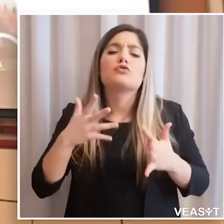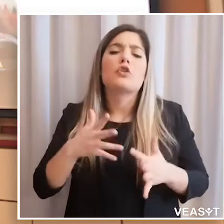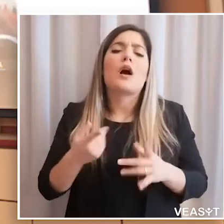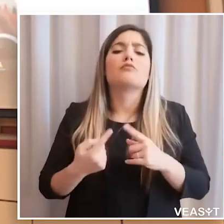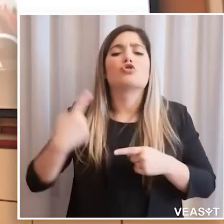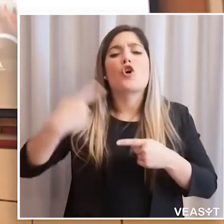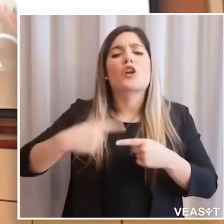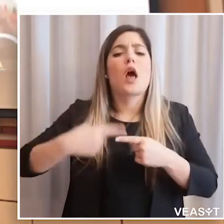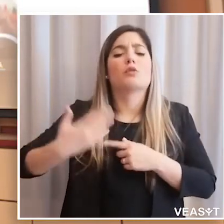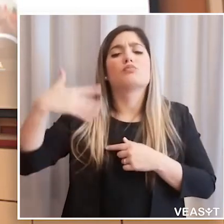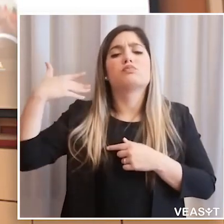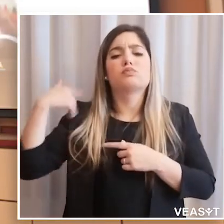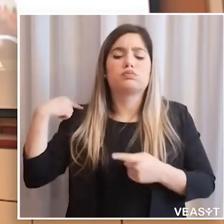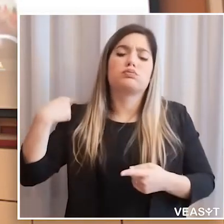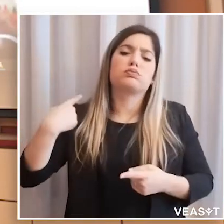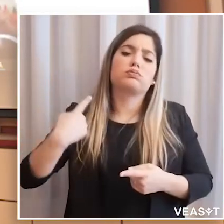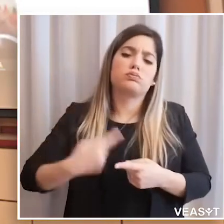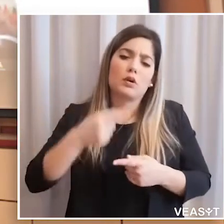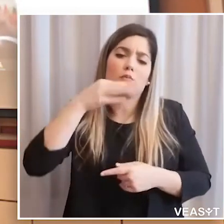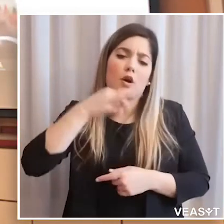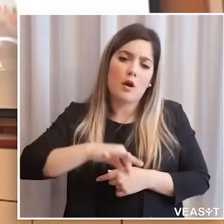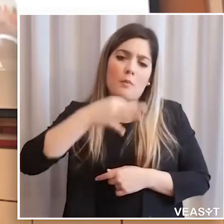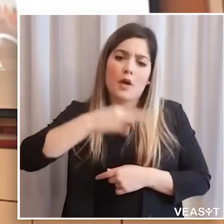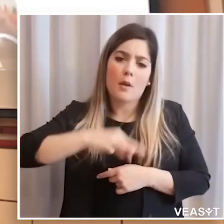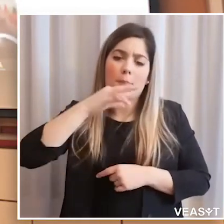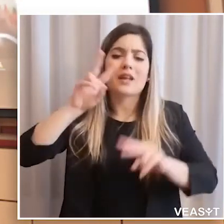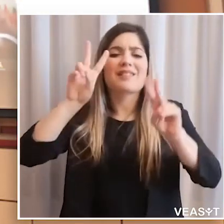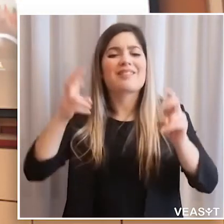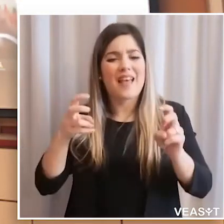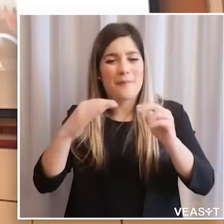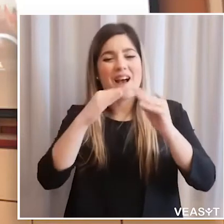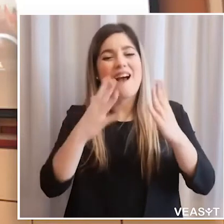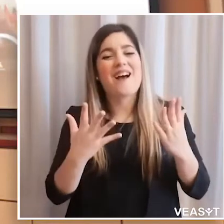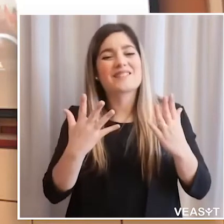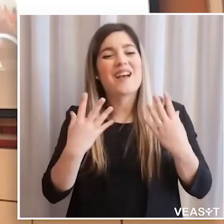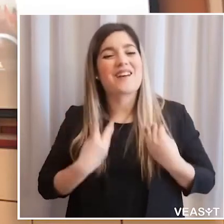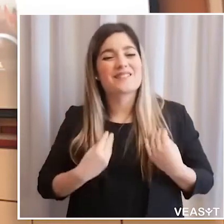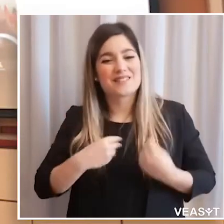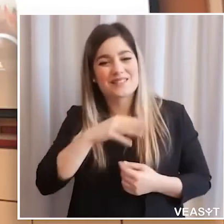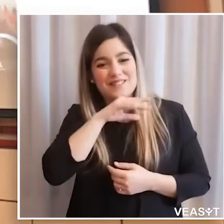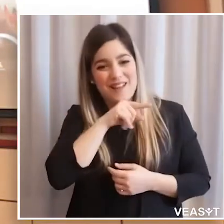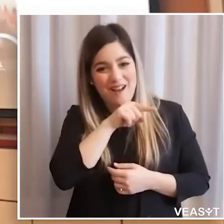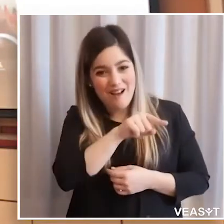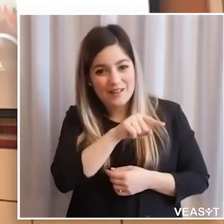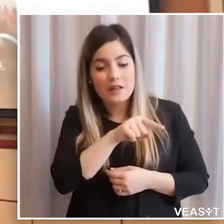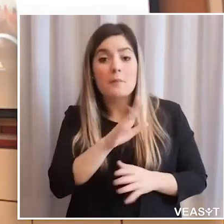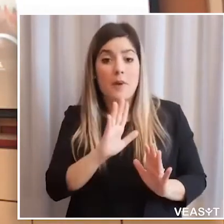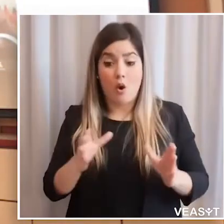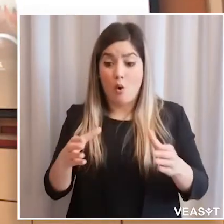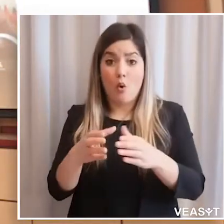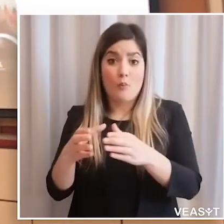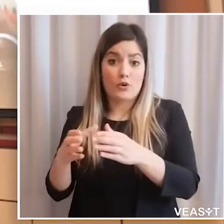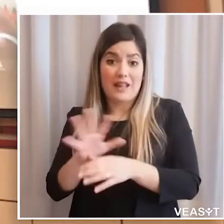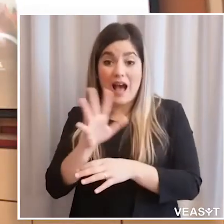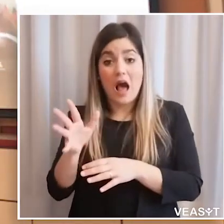è che abbiamo parlato molto, diciamo così, nei giorni scorsi del tema delle residenze per anziani,